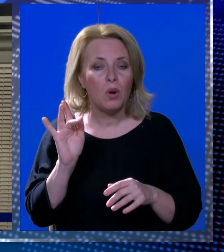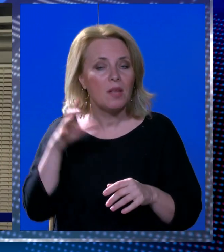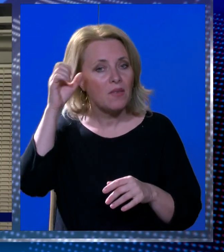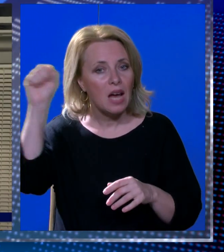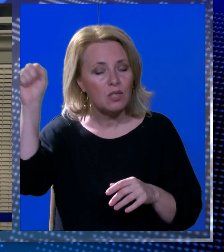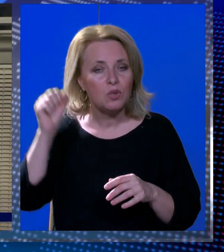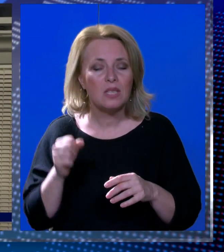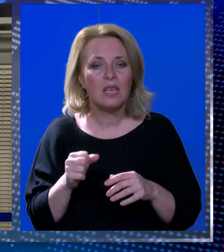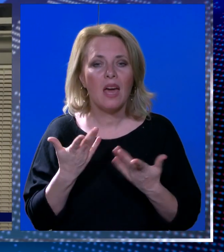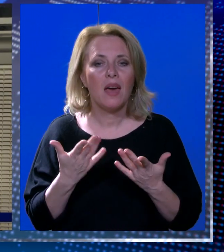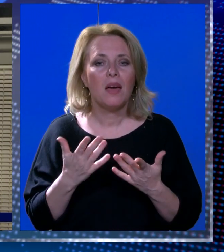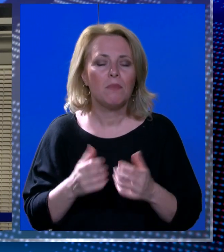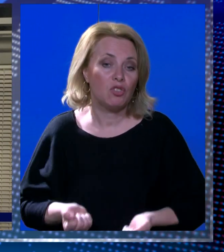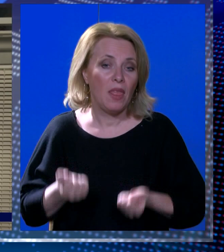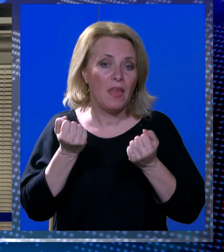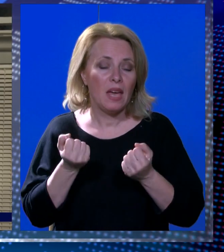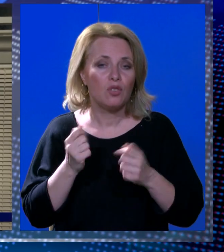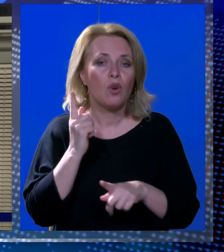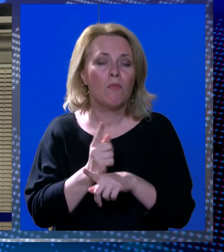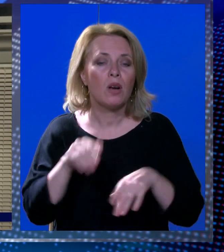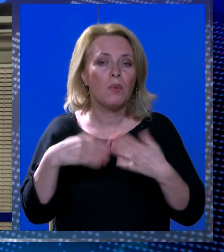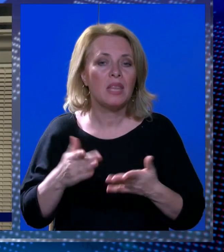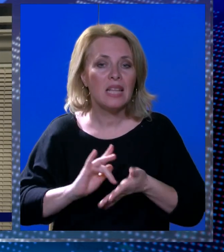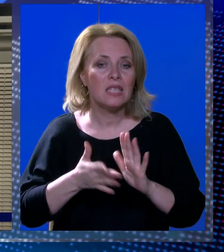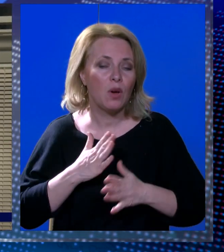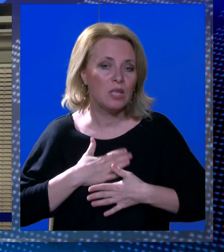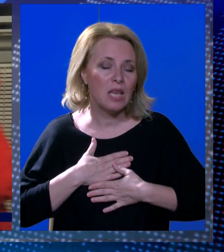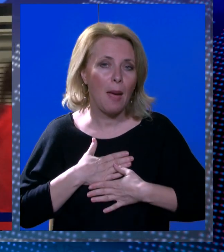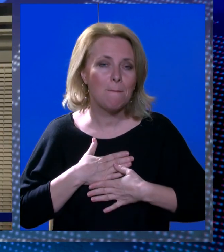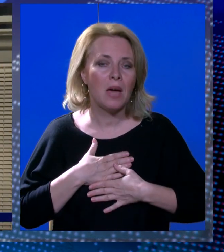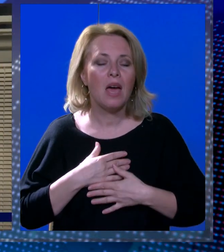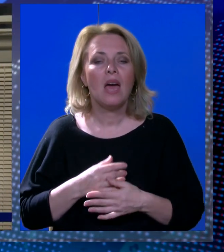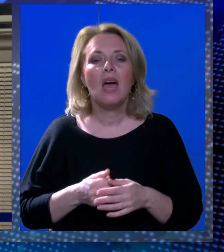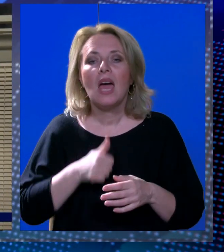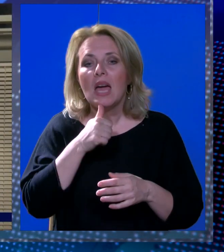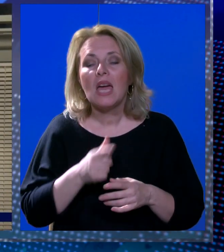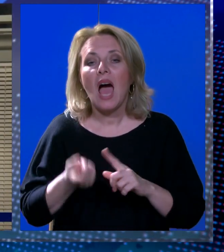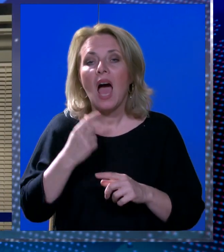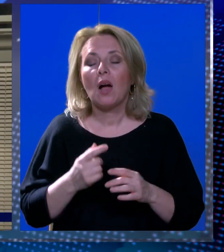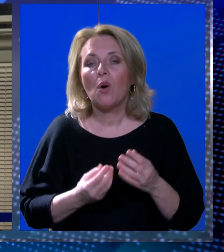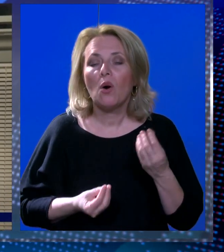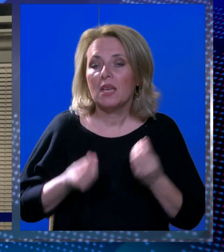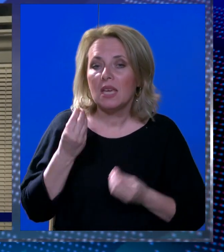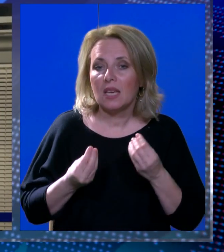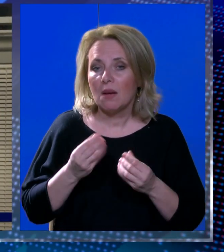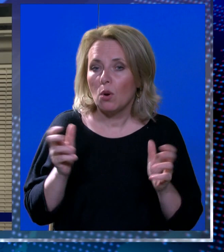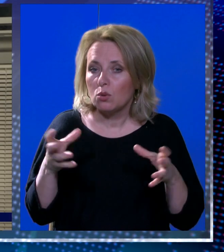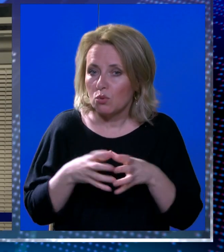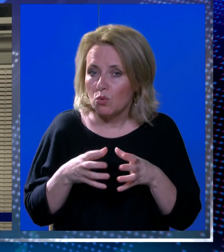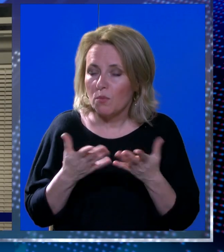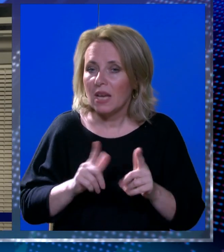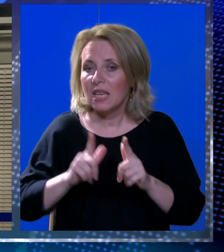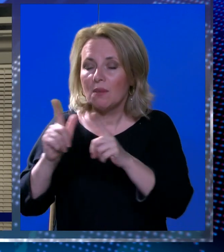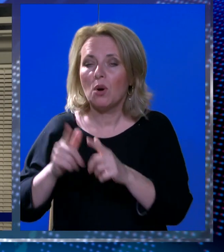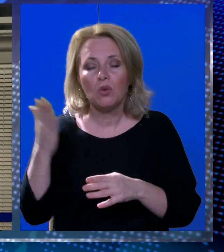Francuska, bit će jako teško, moramo dati sve od sebe i ja mislim da ako igramo do sada i skupa